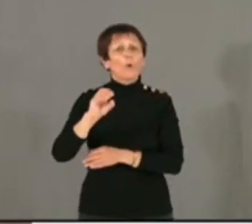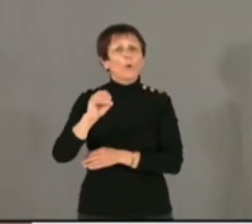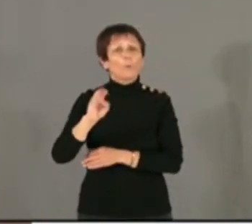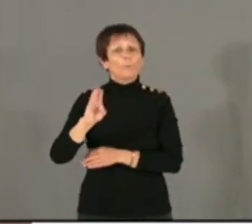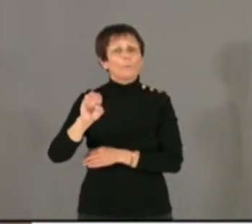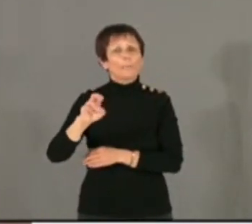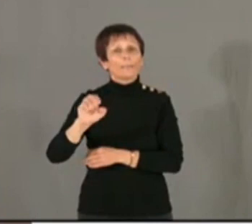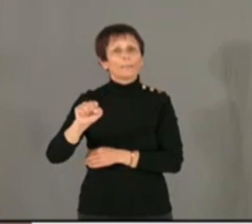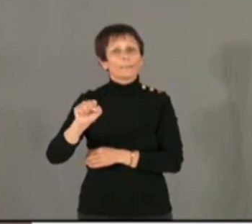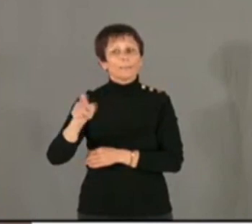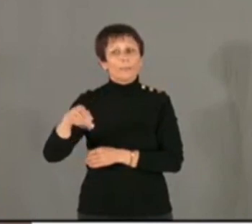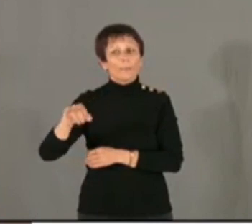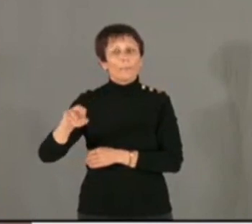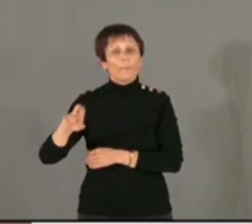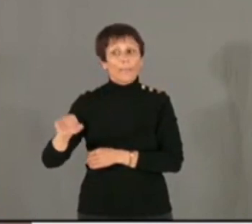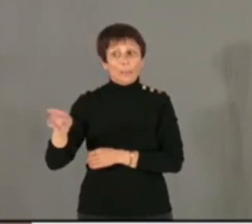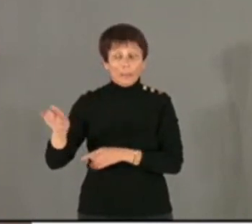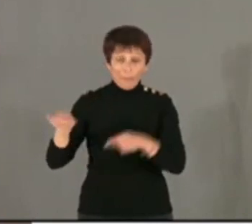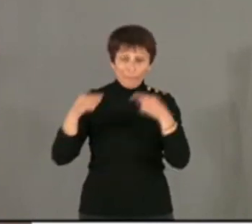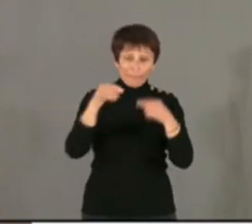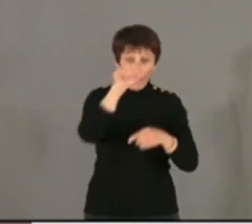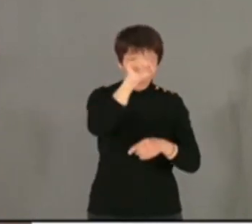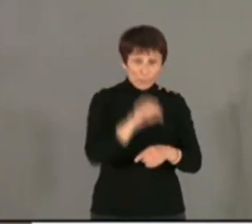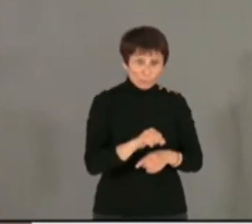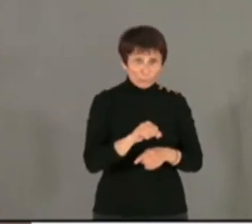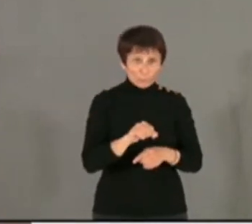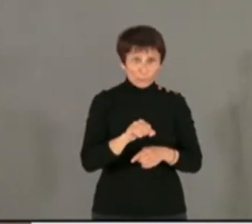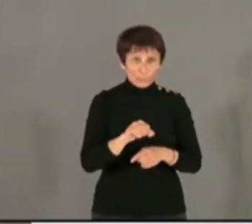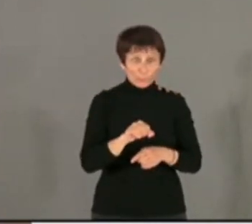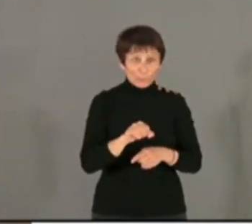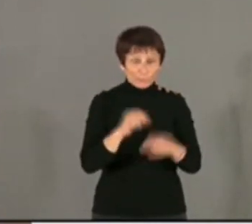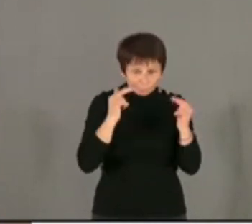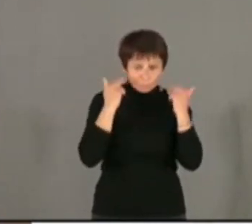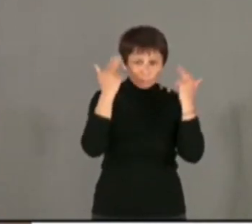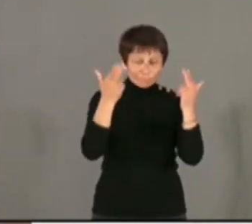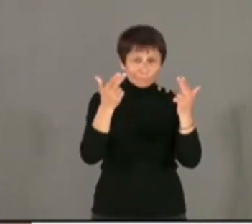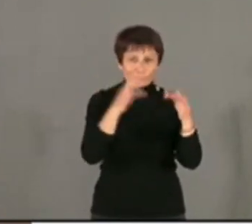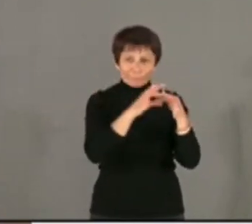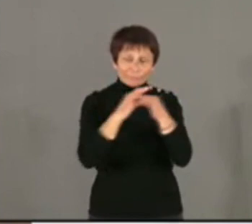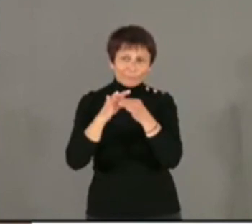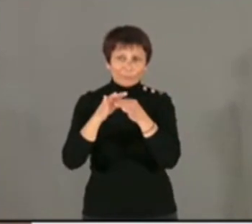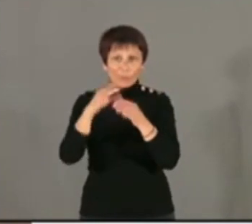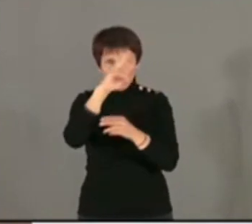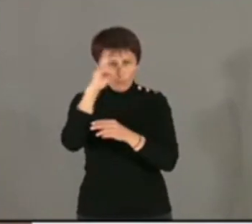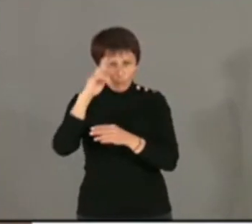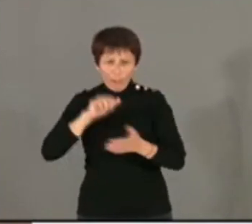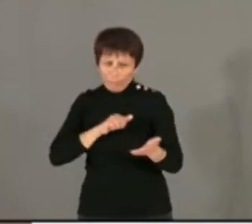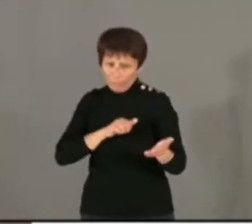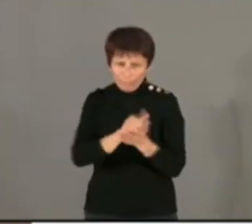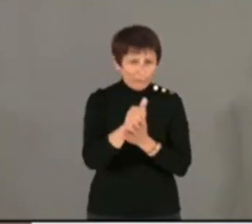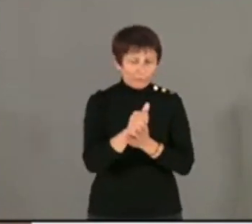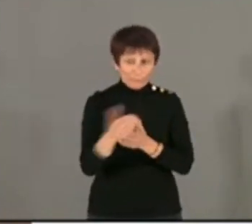été envoyé dans le sud pour mater la rébellion des Girondins alliés aux royalistes. Et il est entré dans Marseille.